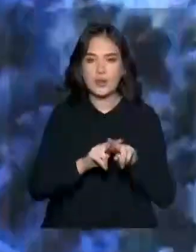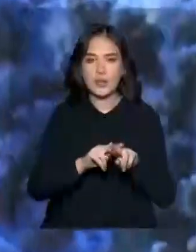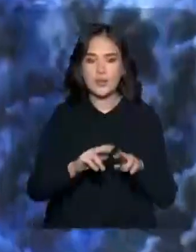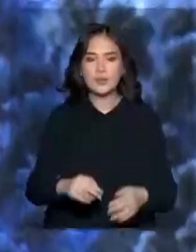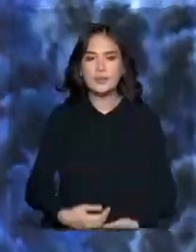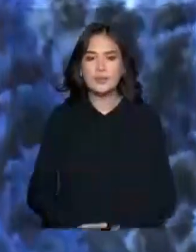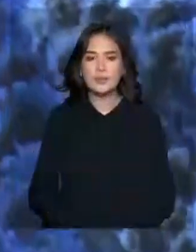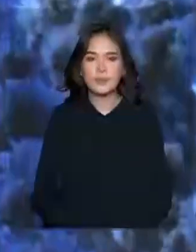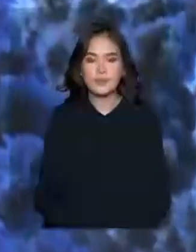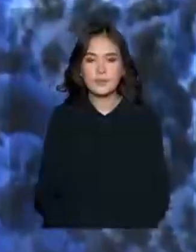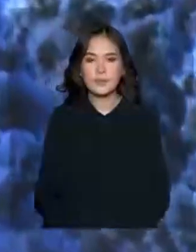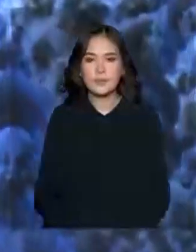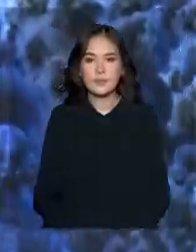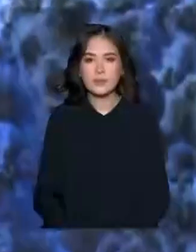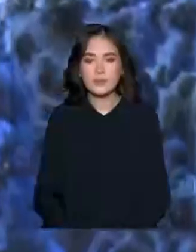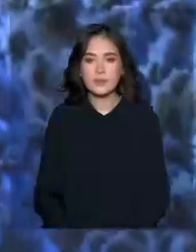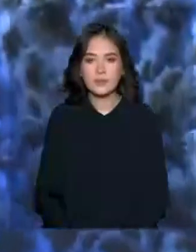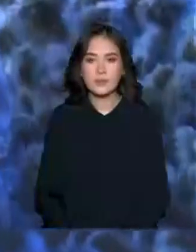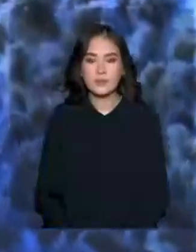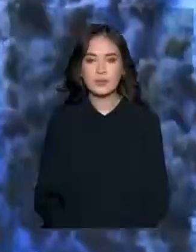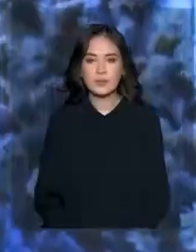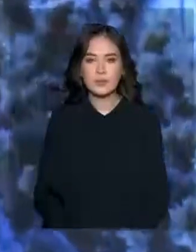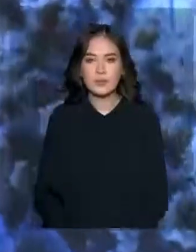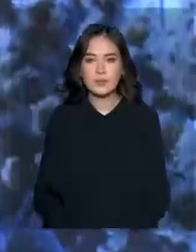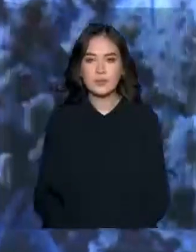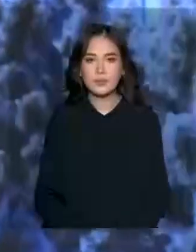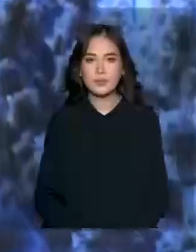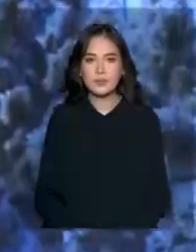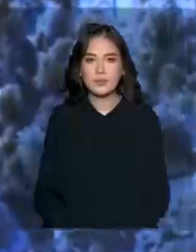Райхан Сайренбек және сұрдаудармақшы Жан Слоу Ерлан ғызы.